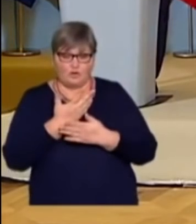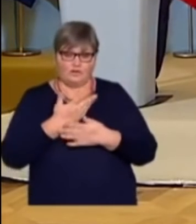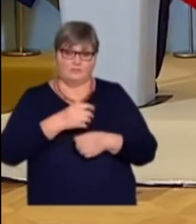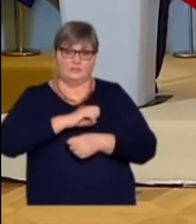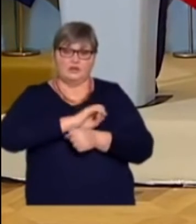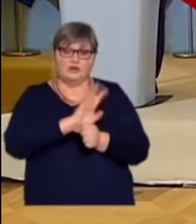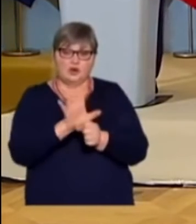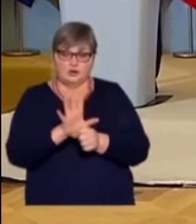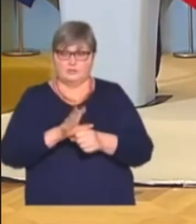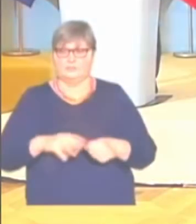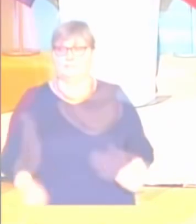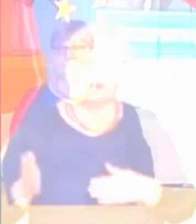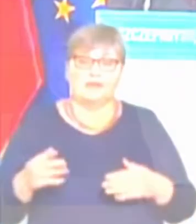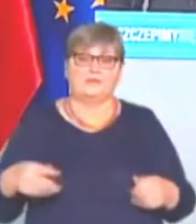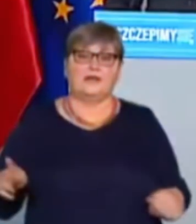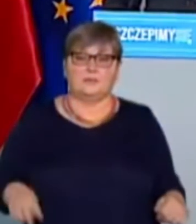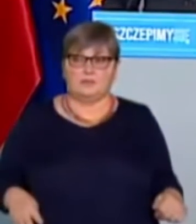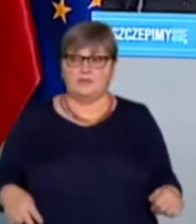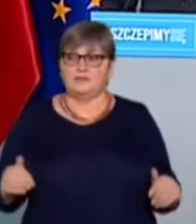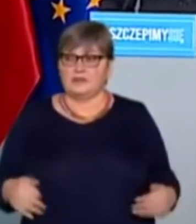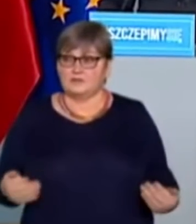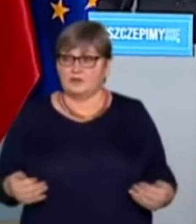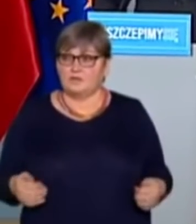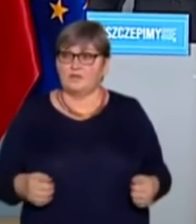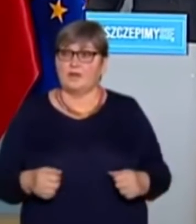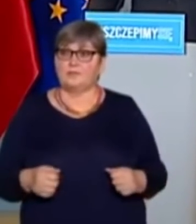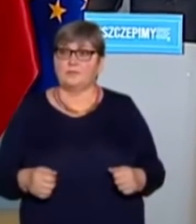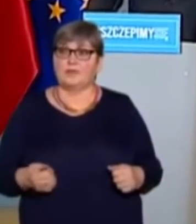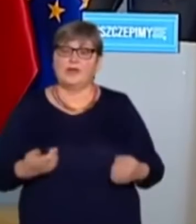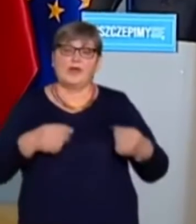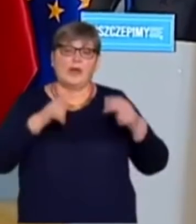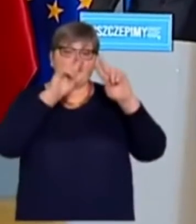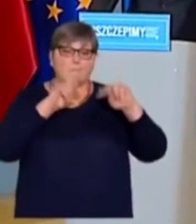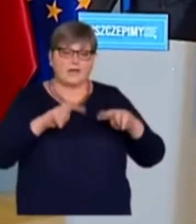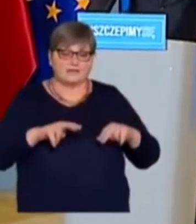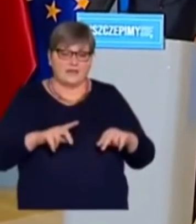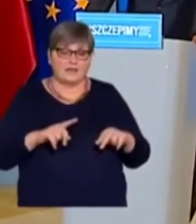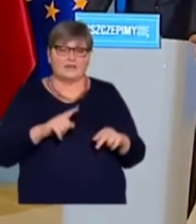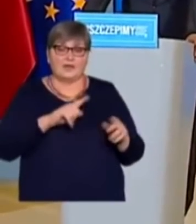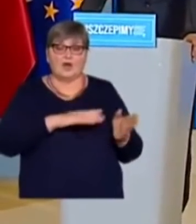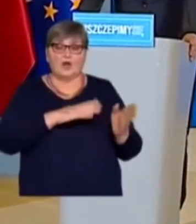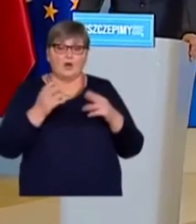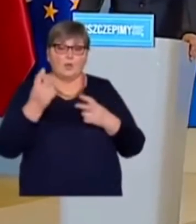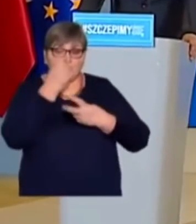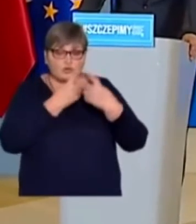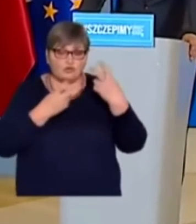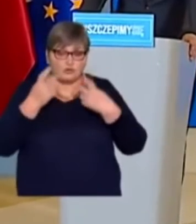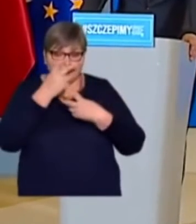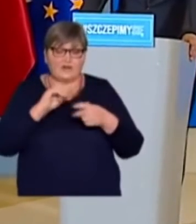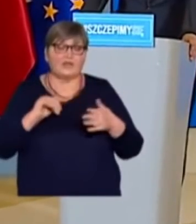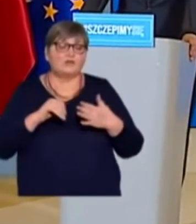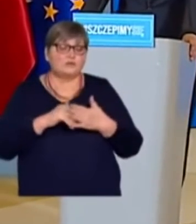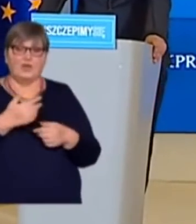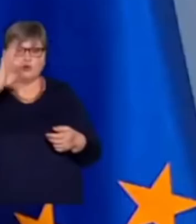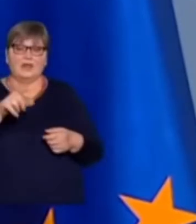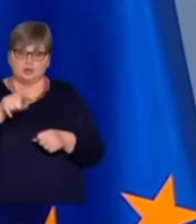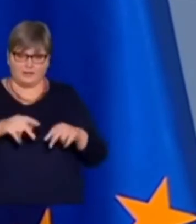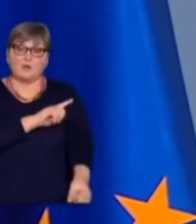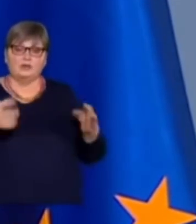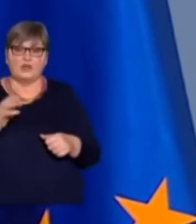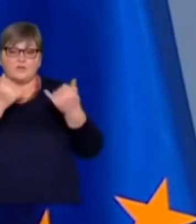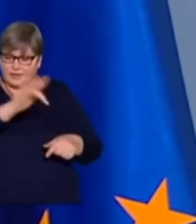wyszukiwany ten wariant? Dziękuję. Pan minister Niedzielskiego. Jeżeli chodzi o badania nad genomem wirusa, czyli poszukiwania różnych...